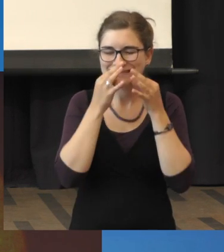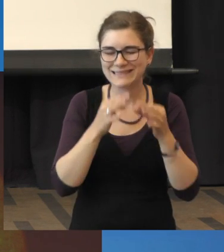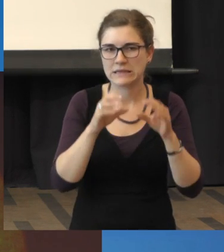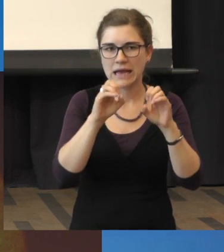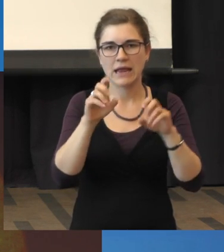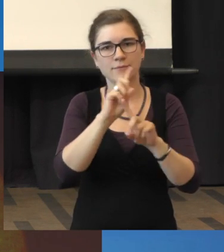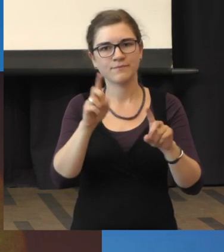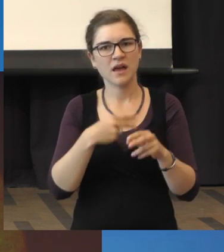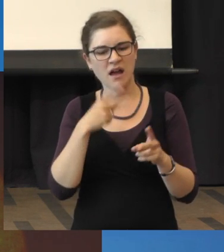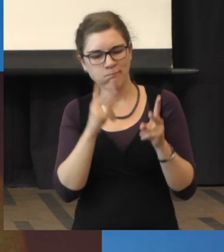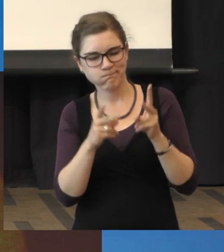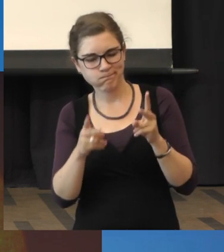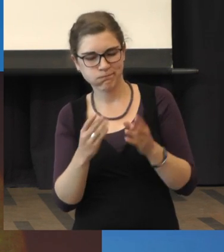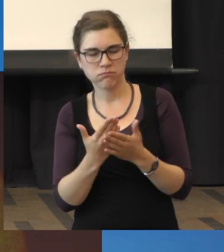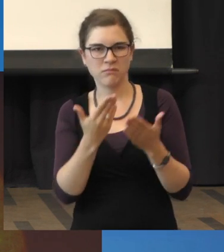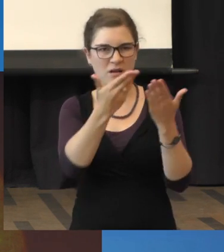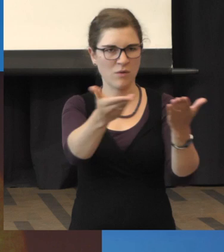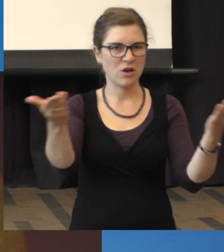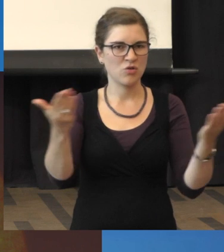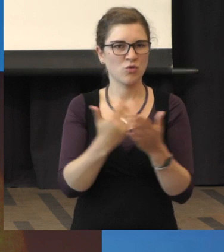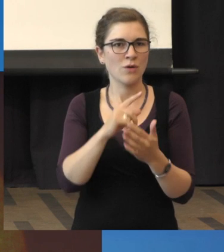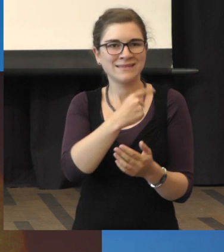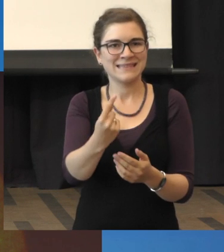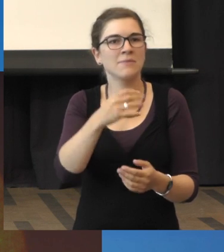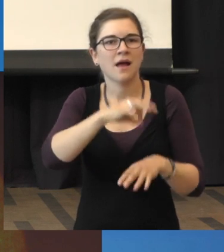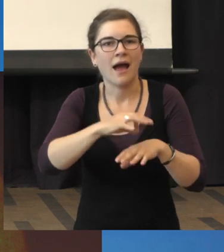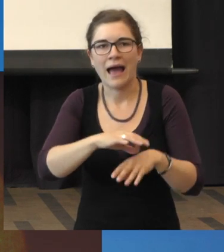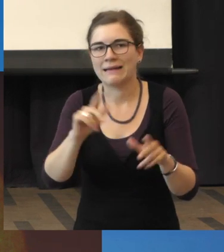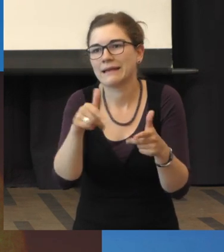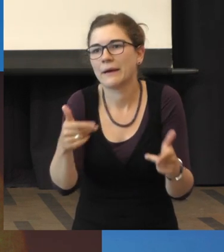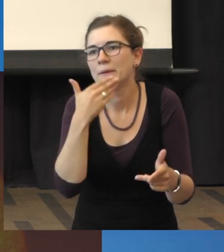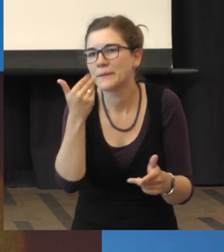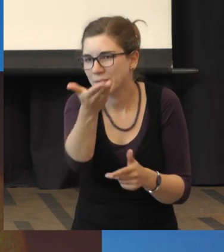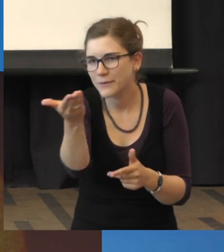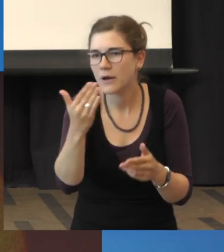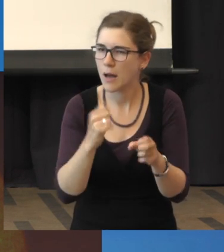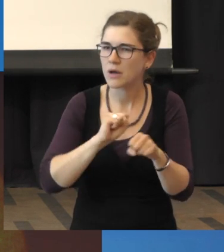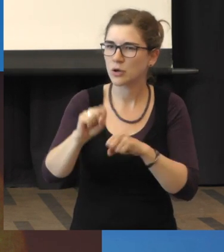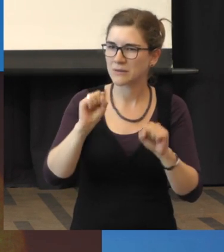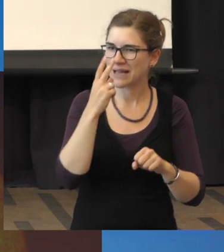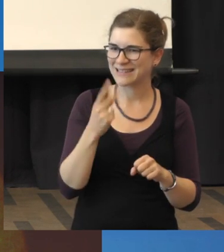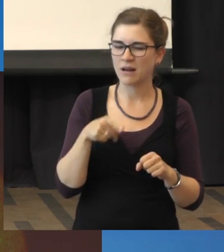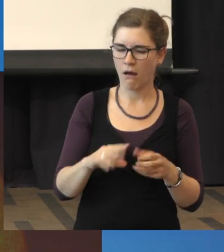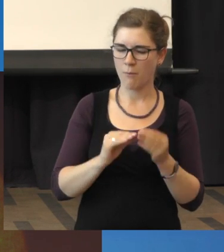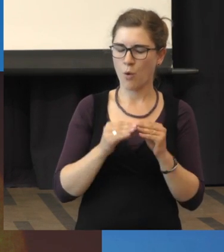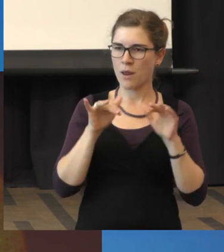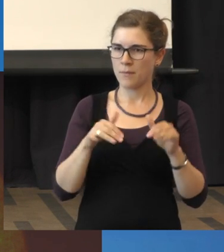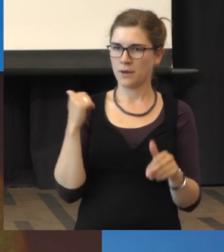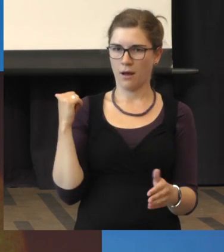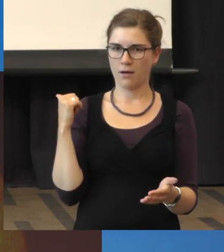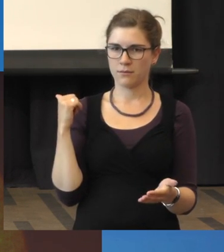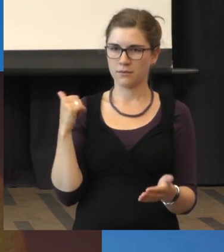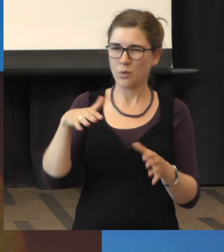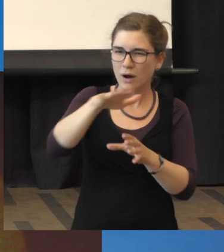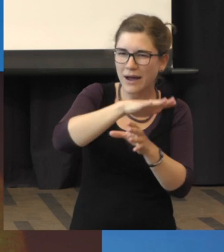eingehe, aber Sie sehen auch als Laie jetzt oder als Nichtarzt, dass sich hier offensichtlich erheblich etwas abspielt. Und Sie sehen, die ganze